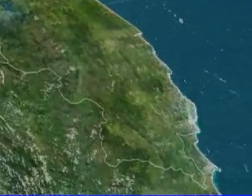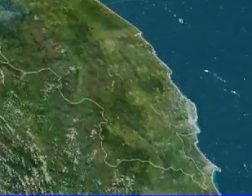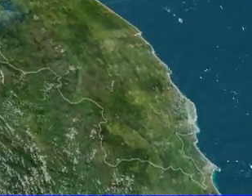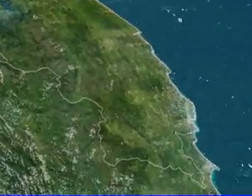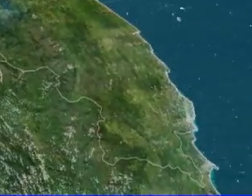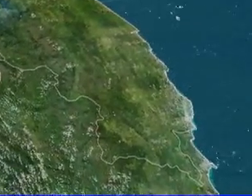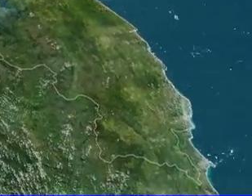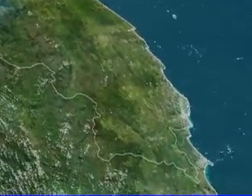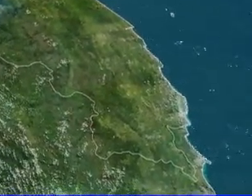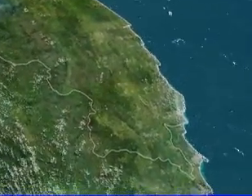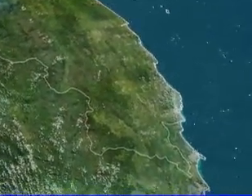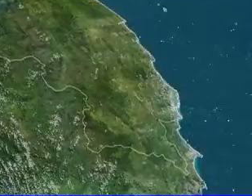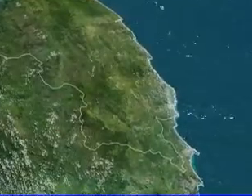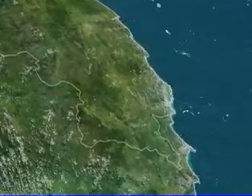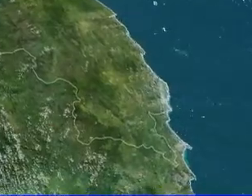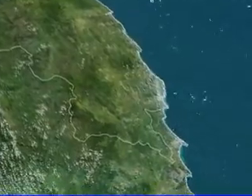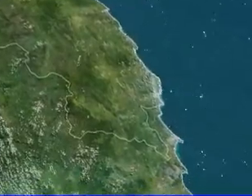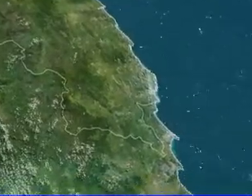Terima kasih telah menonton!